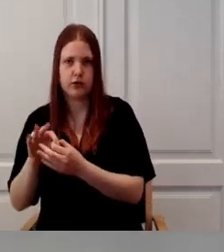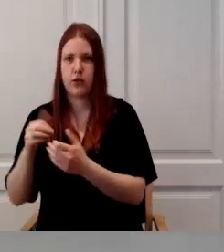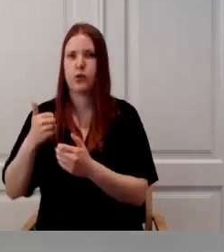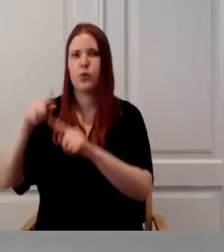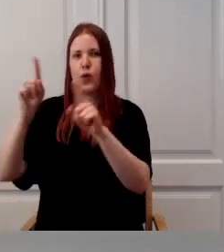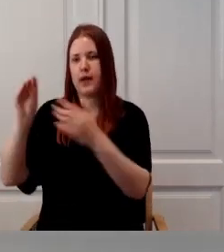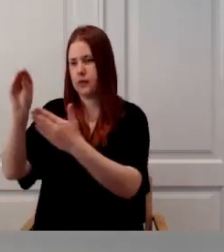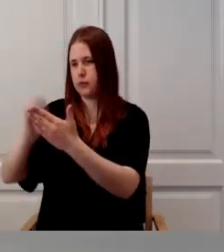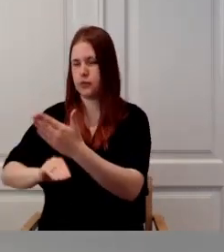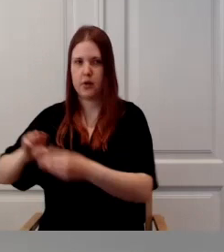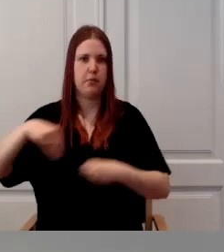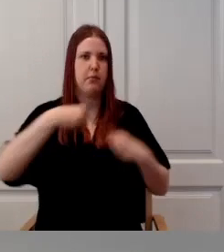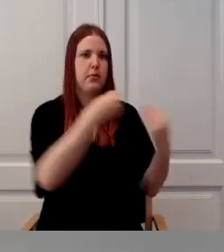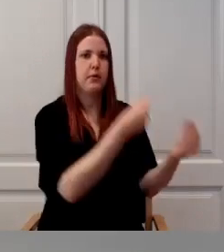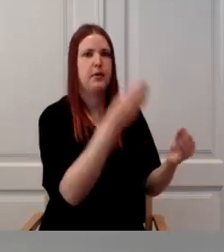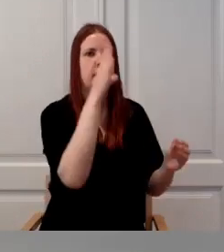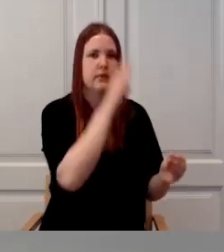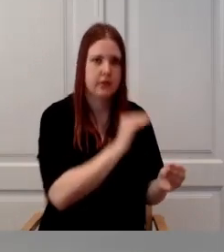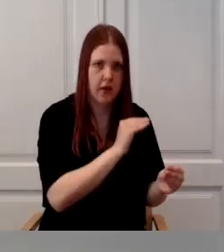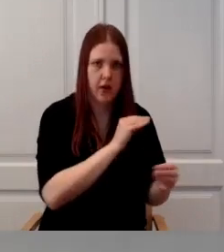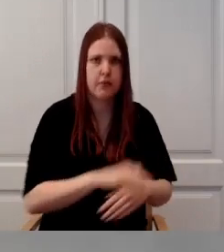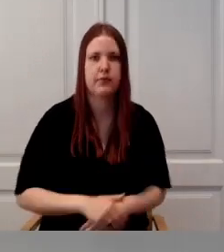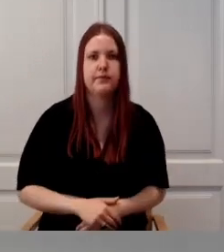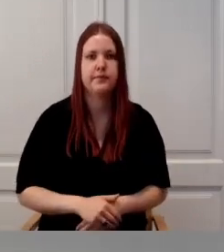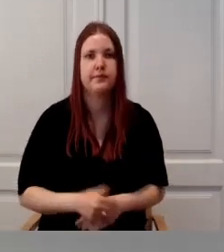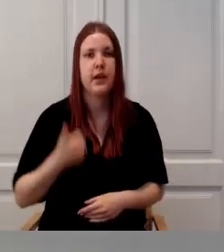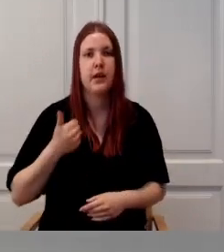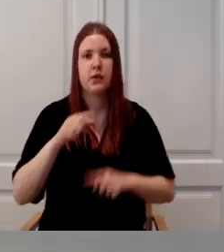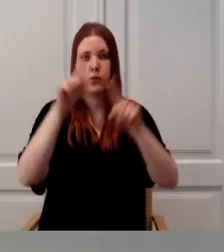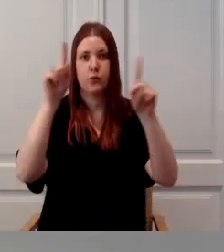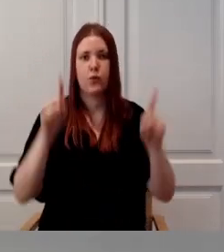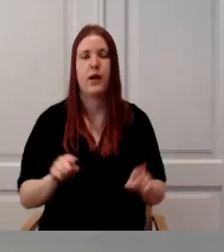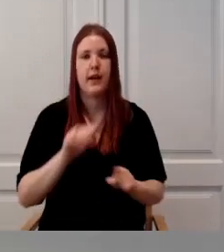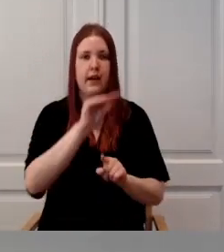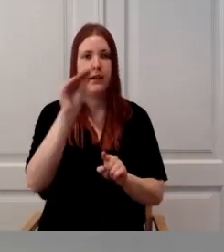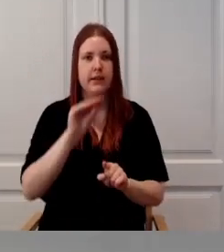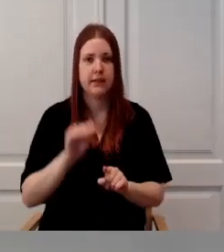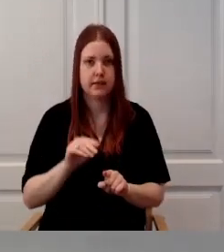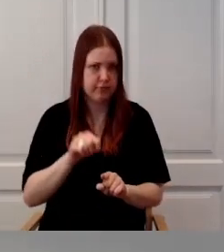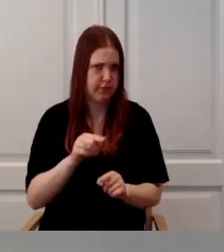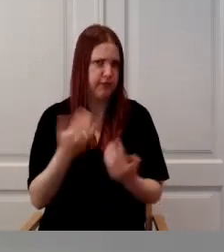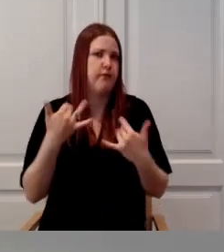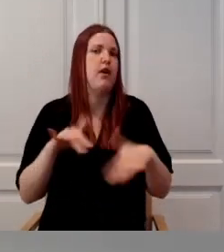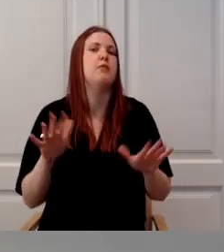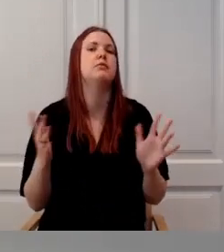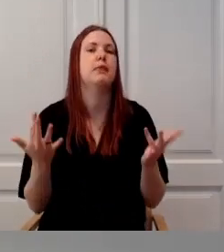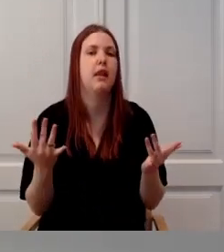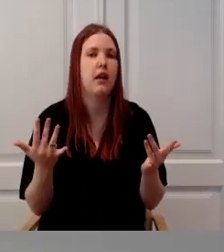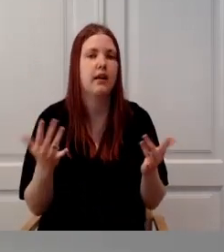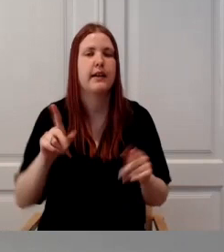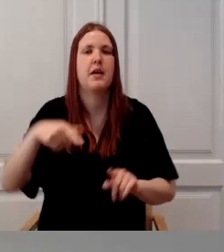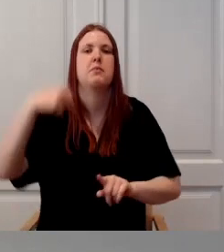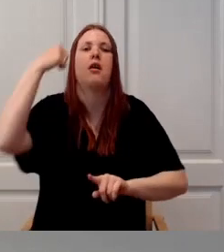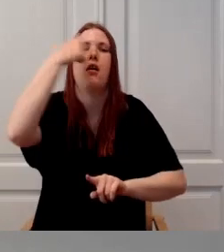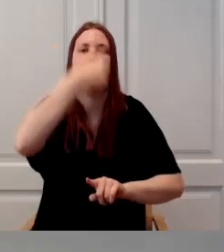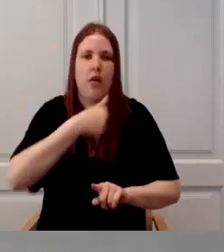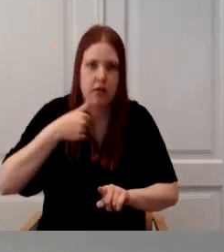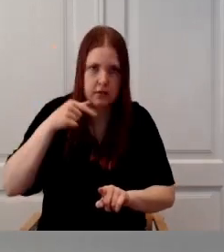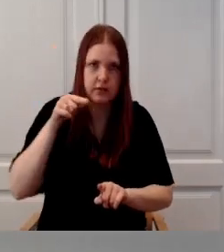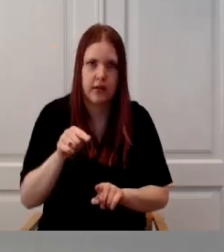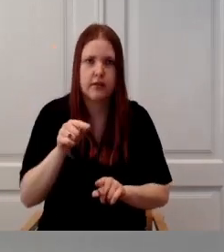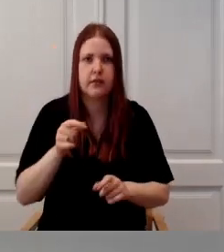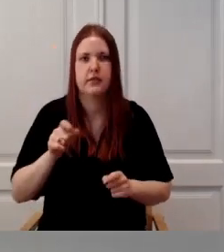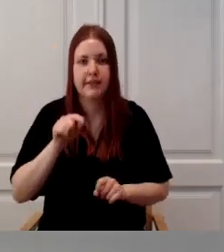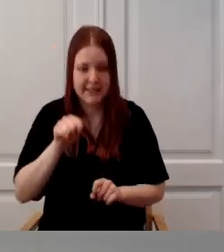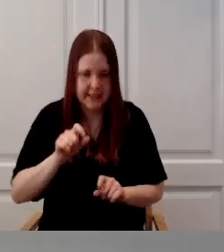Ja selle juhend küll saab valmis järgmiseks aastaks, aga juba juba see ma arvan, et see